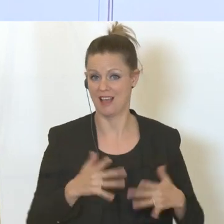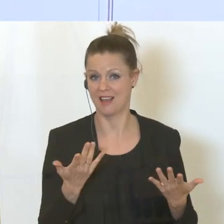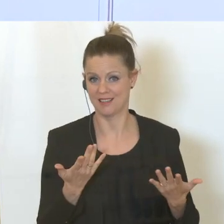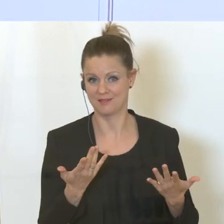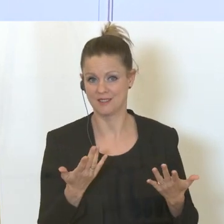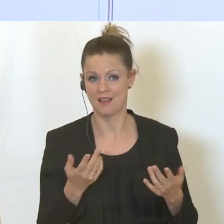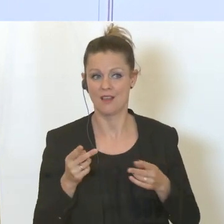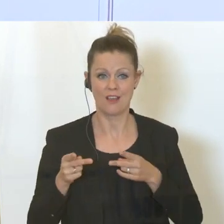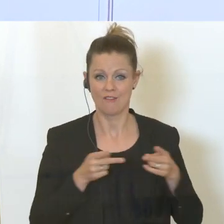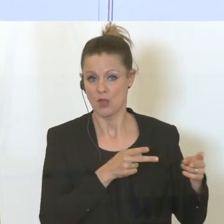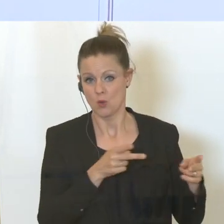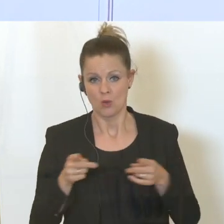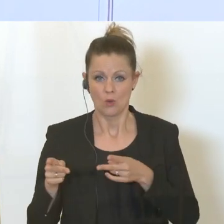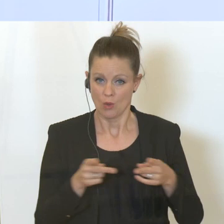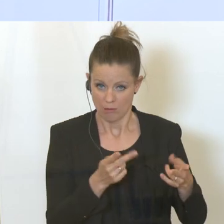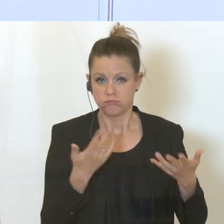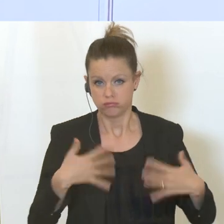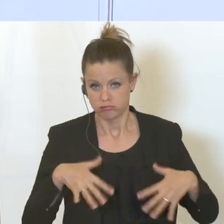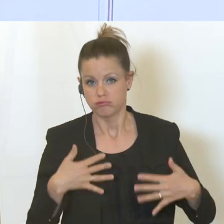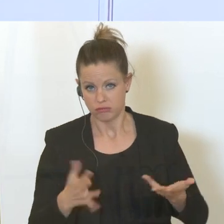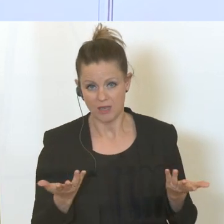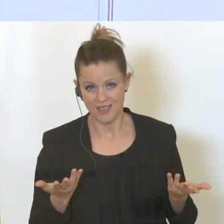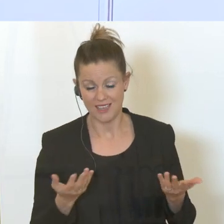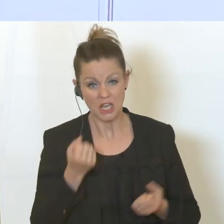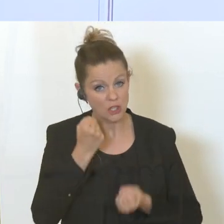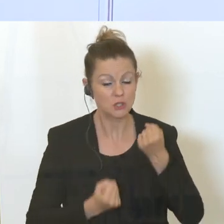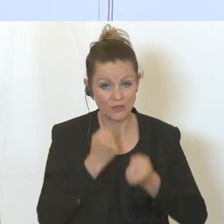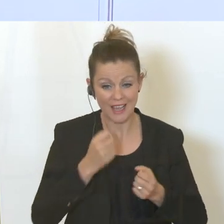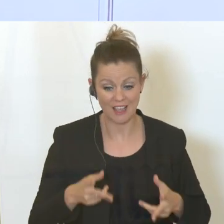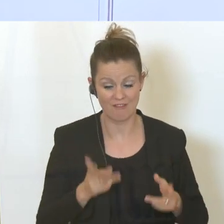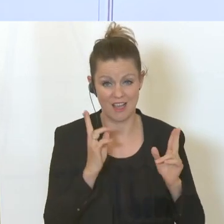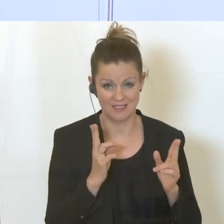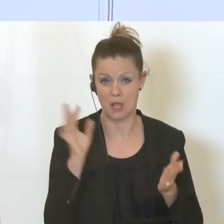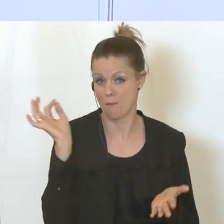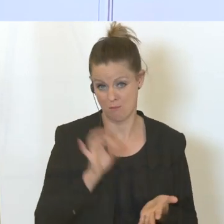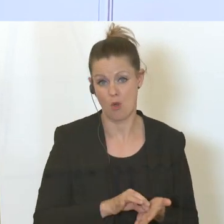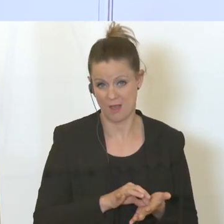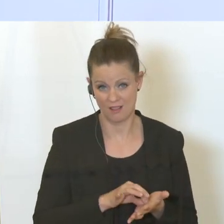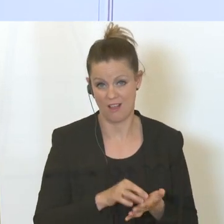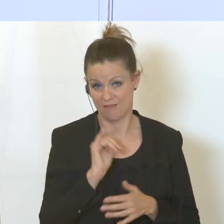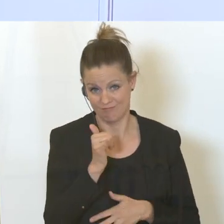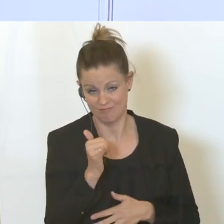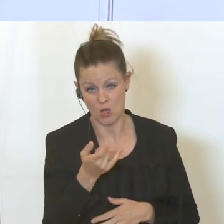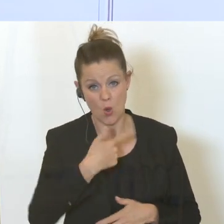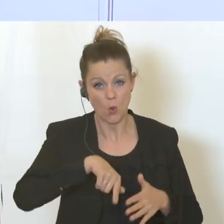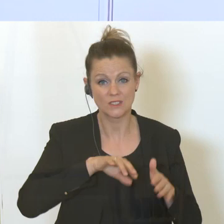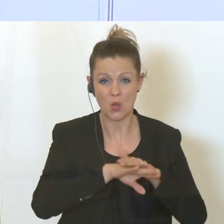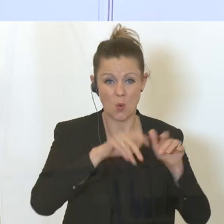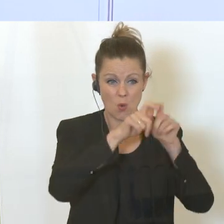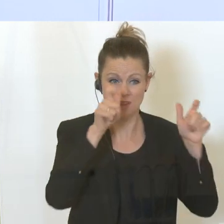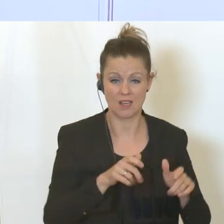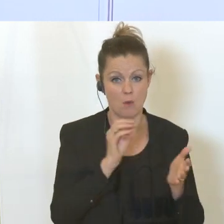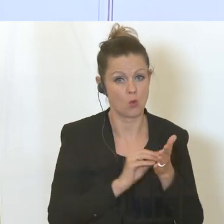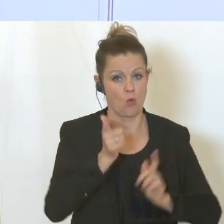weiten Weg gegangen, sind in einer schwierigen Phase im Moment. Gerade unsere Unternehmen leiden